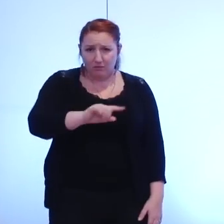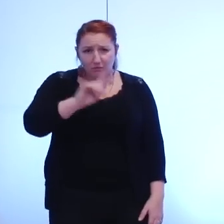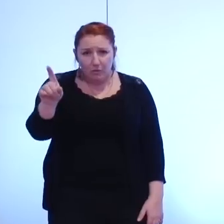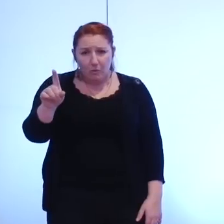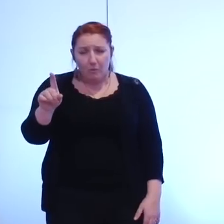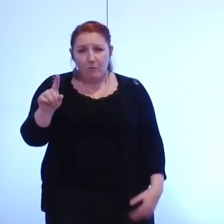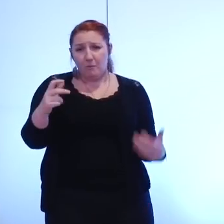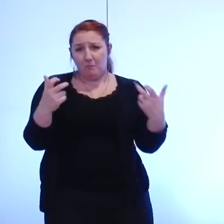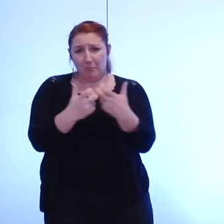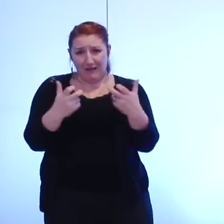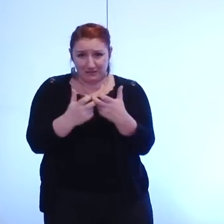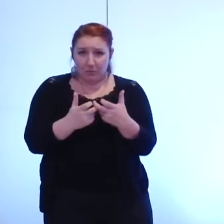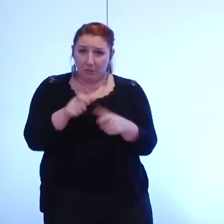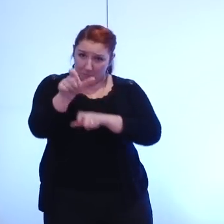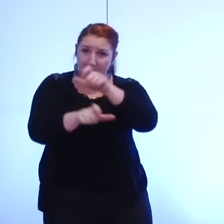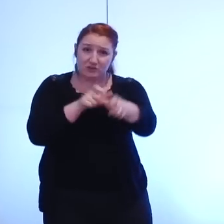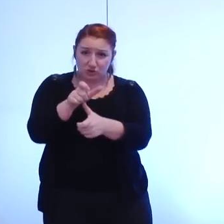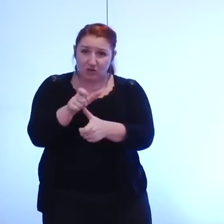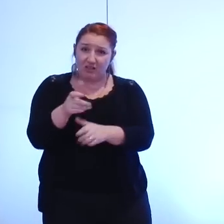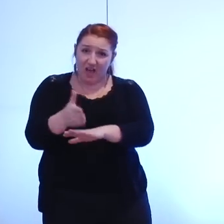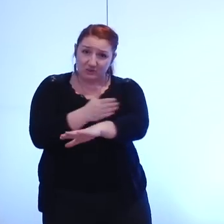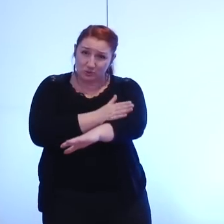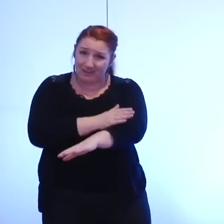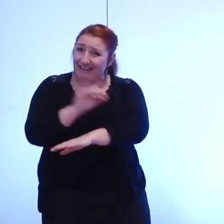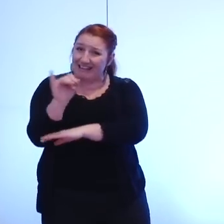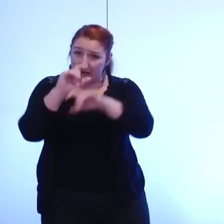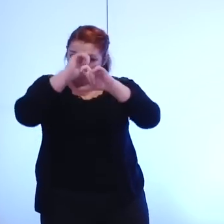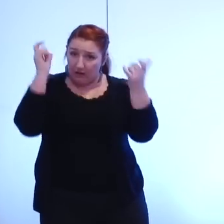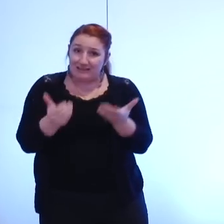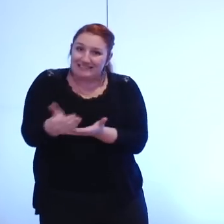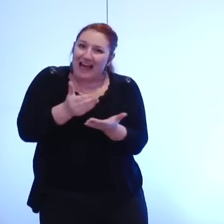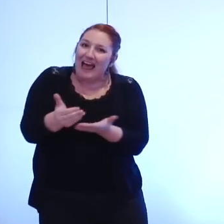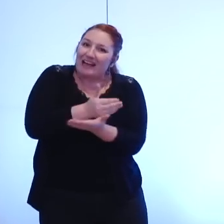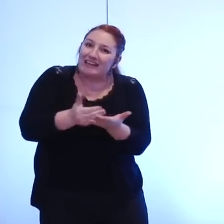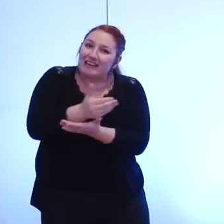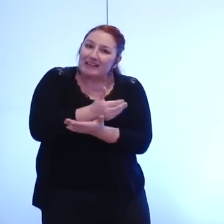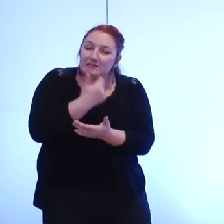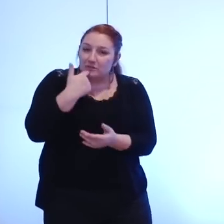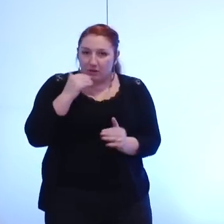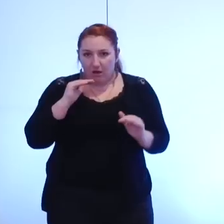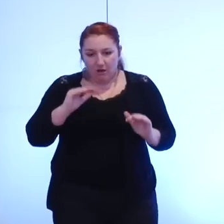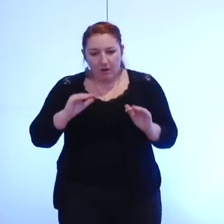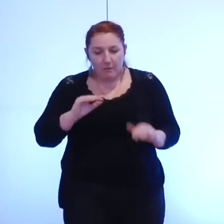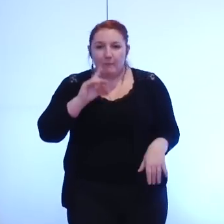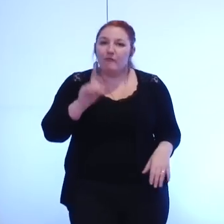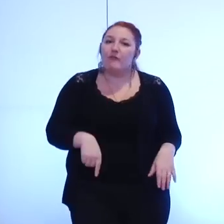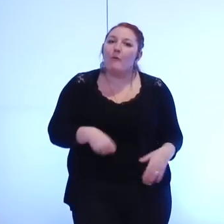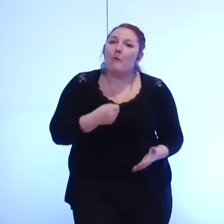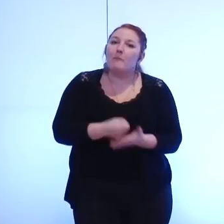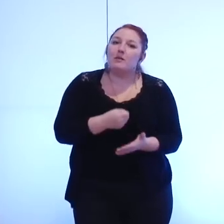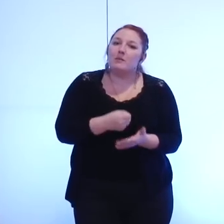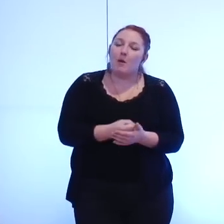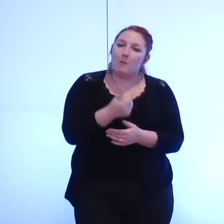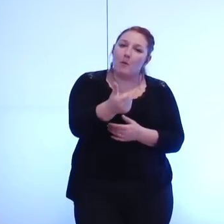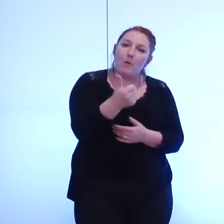des salariés actionnaires donc il faudrait quand même que d'une manière ou d'une autre on les